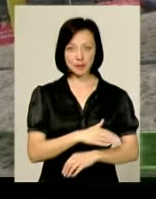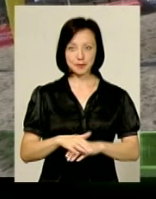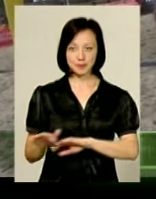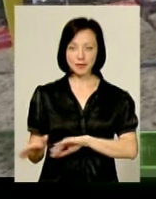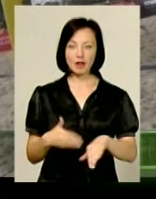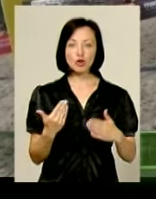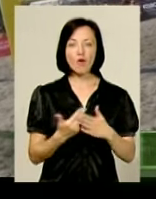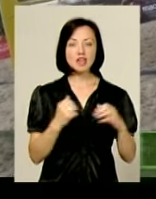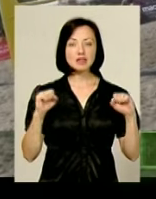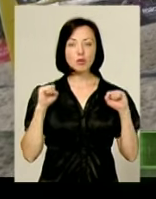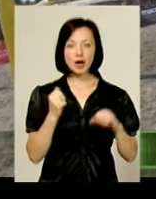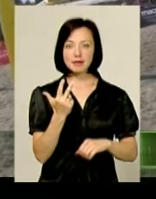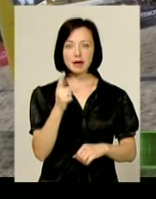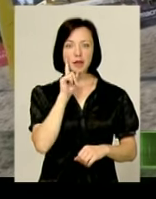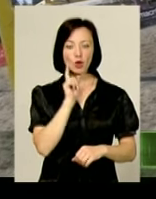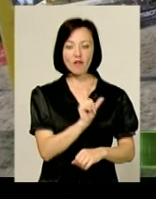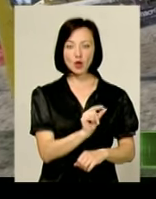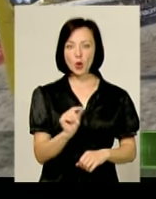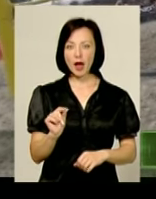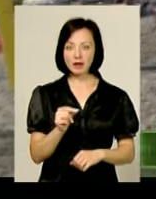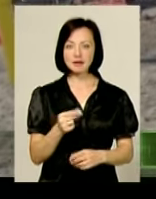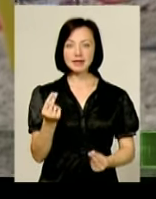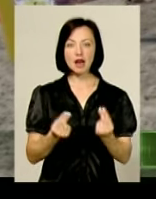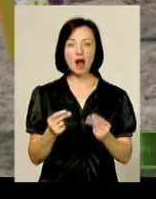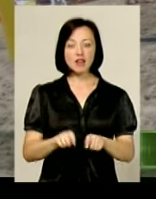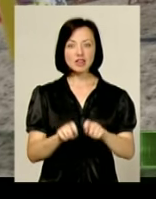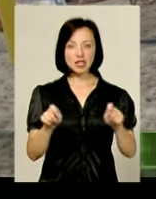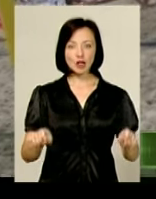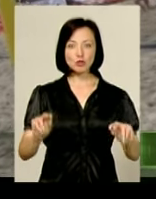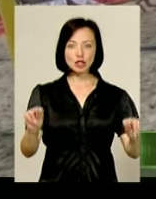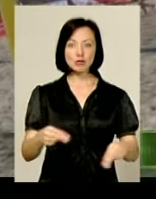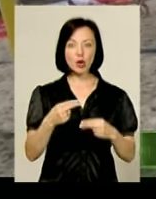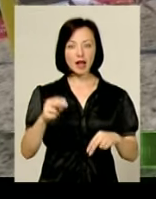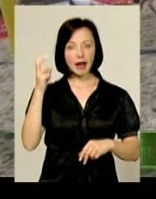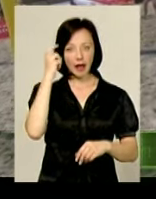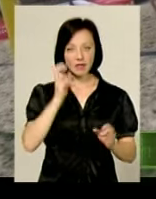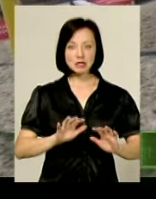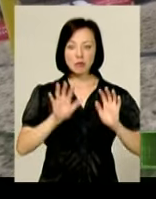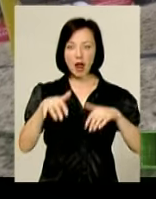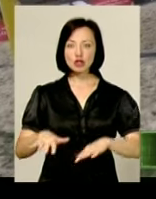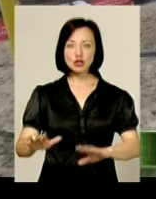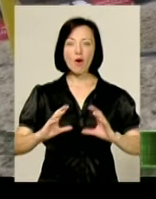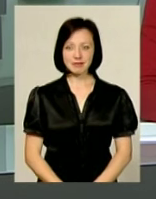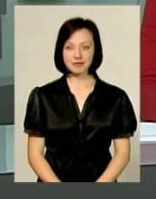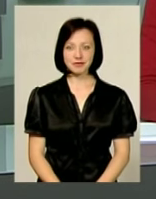Новини спорту. Три підліткових дуети з Доражні зіграли у відкритому чемпіонаті Києва з пляжного волейболу.